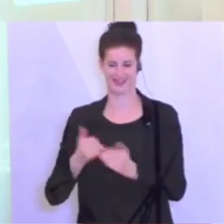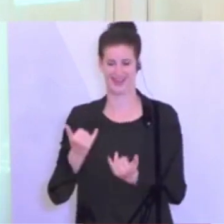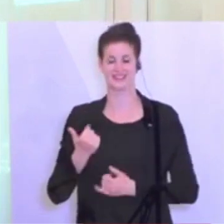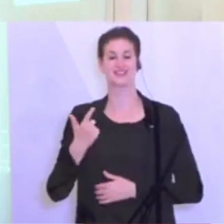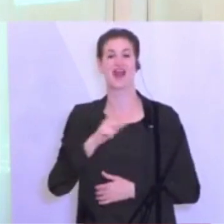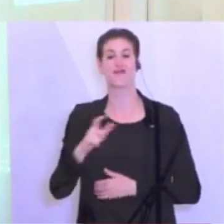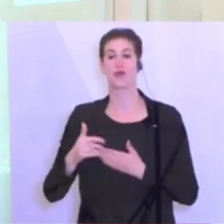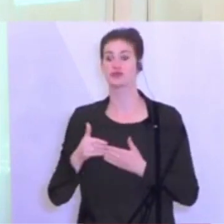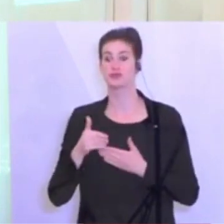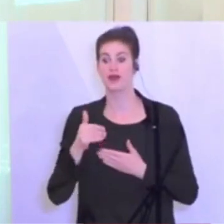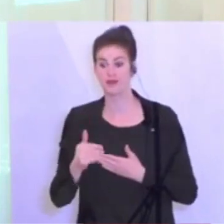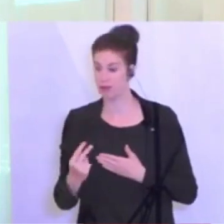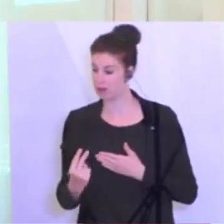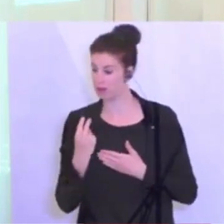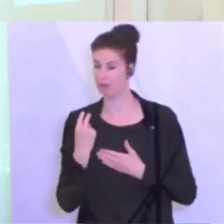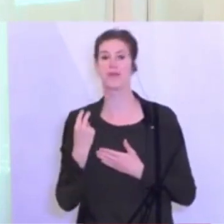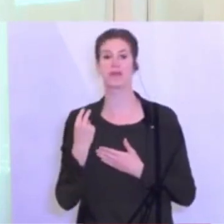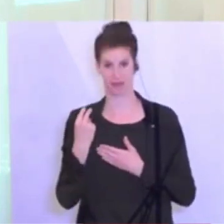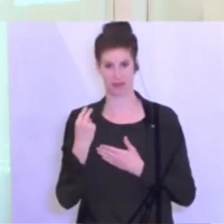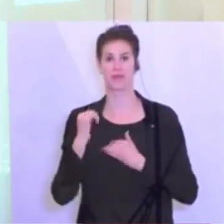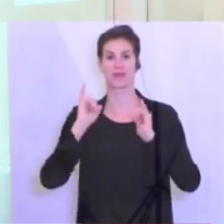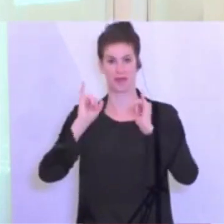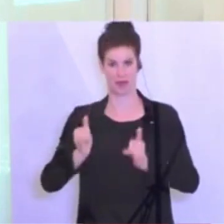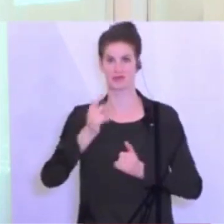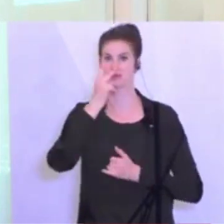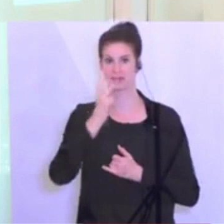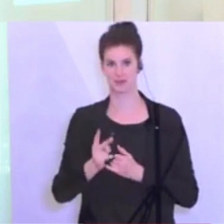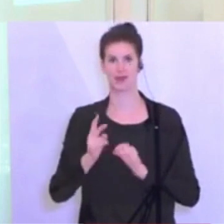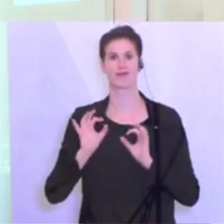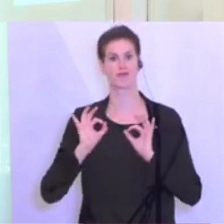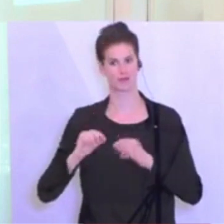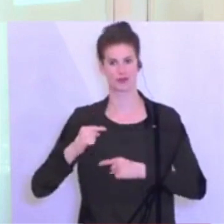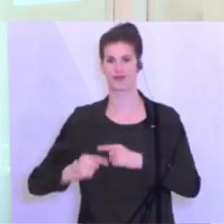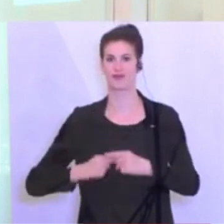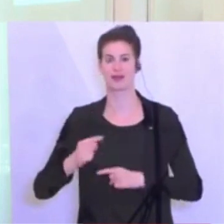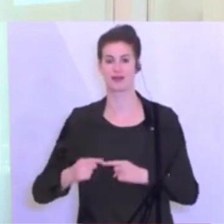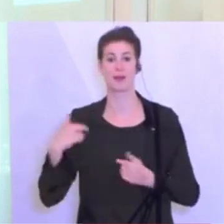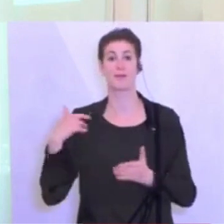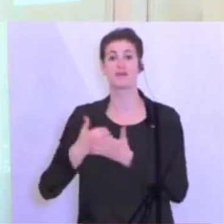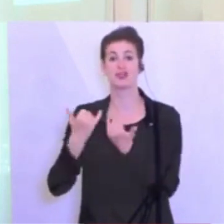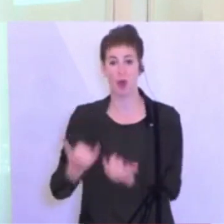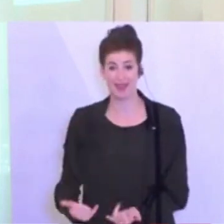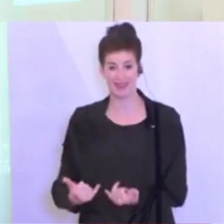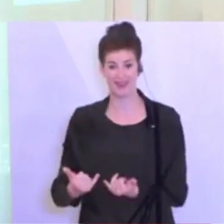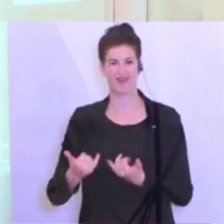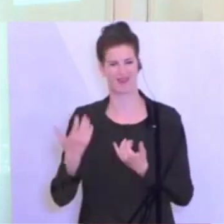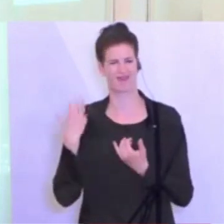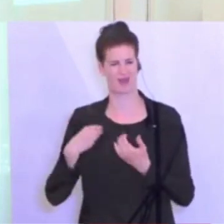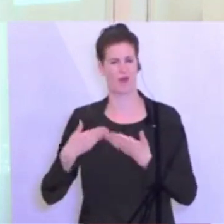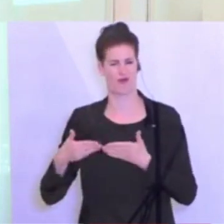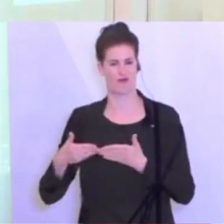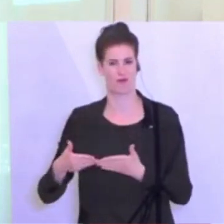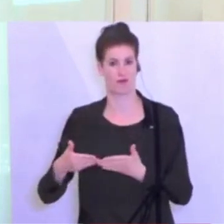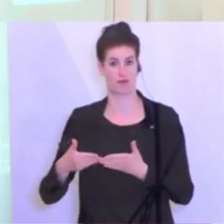wirklich mit großem Glück sagen, ja, wir haben bis zum heutigen Tag keinerlei negative Auswirkungen dieser